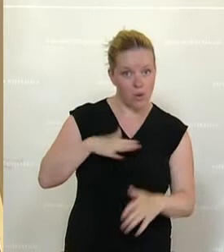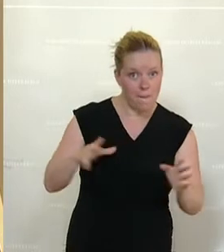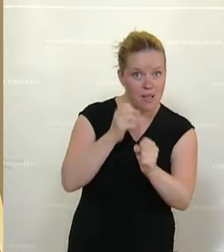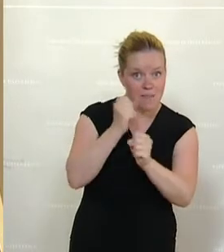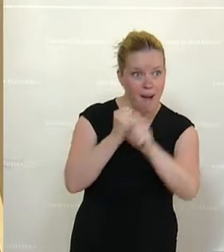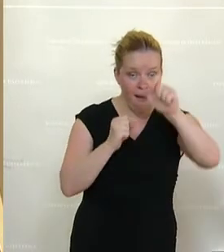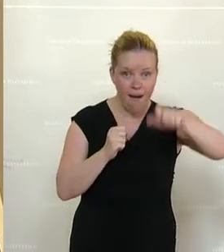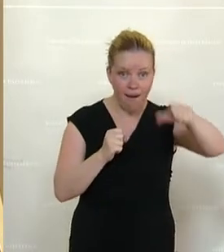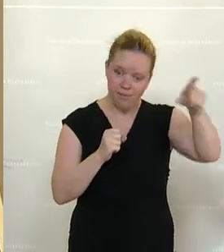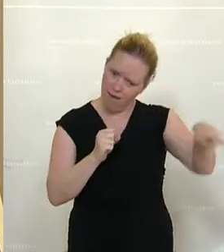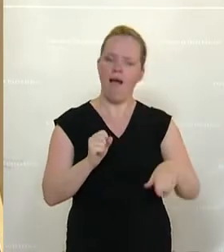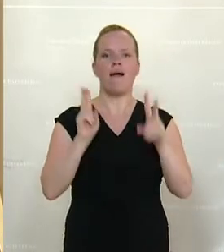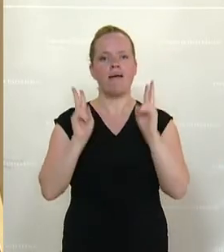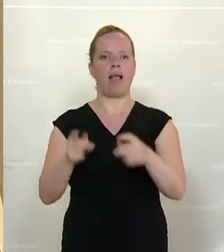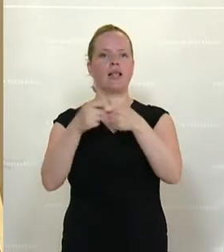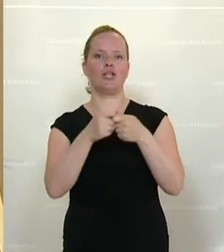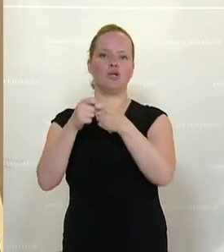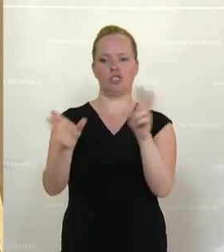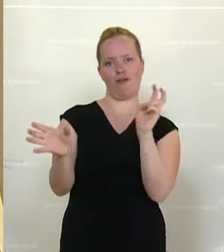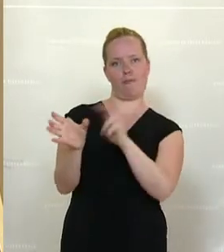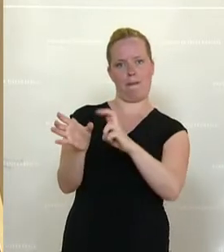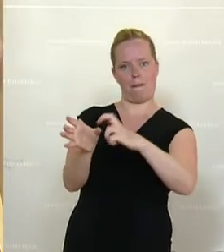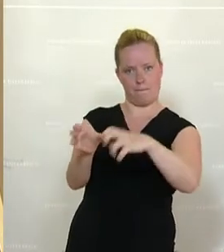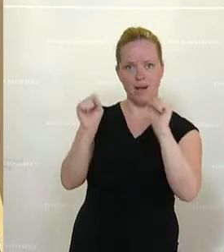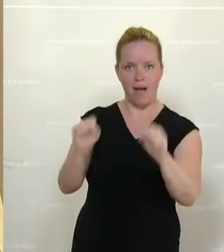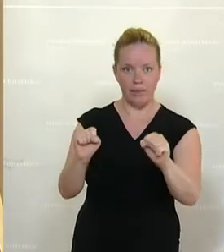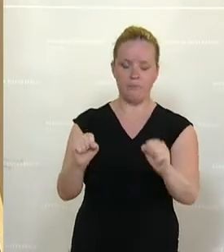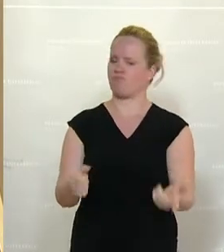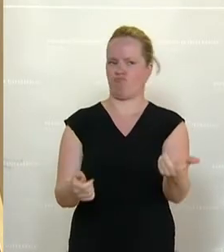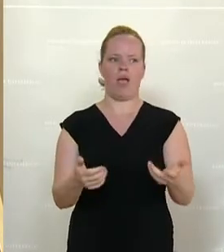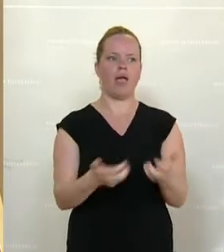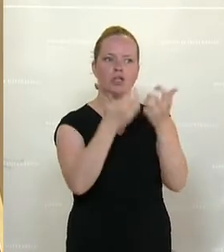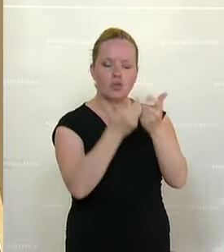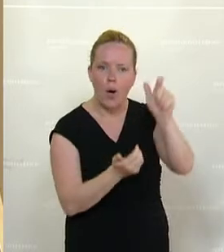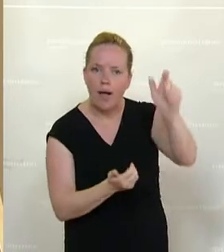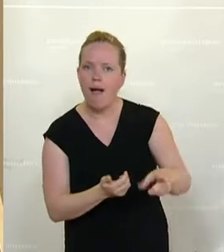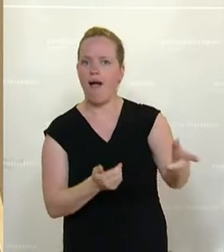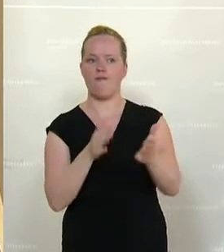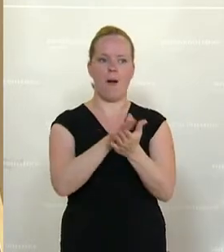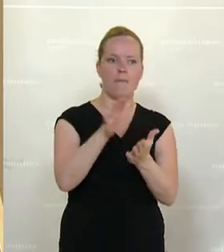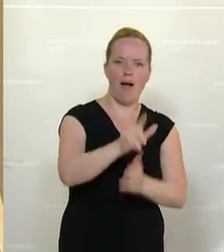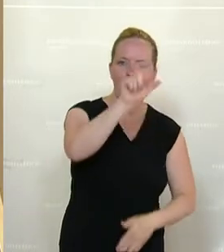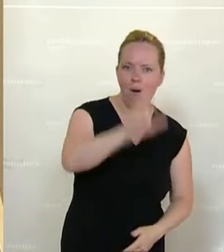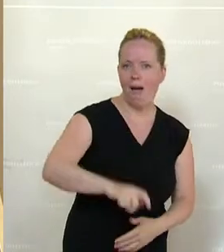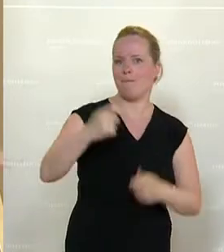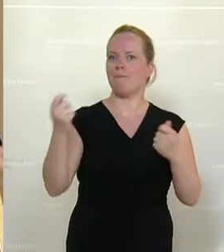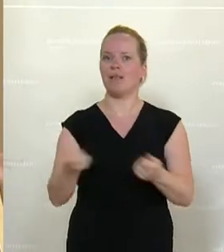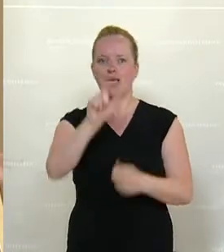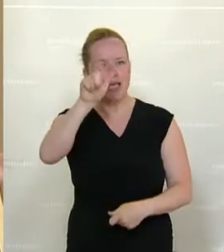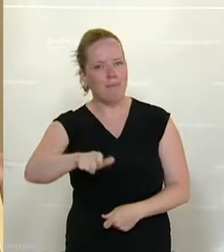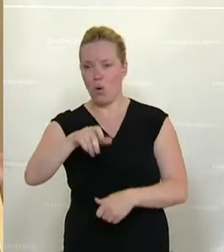wollen, dieser Genossenschaft beitreten. Eben wie ich gesagt habe, vom Erzeuger über den Verbraucher, über die Betriebe, über die Unternehmen.